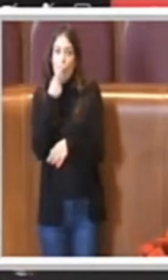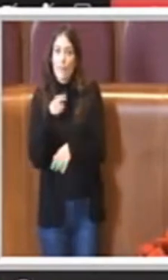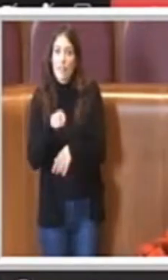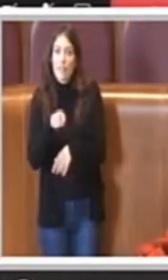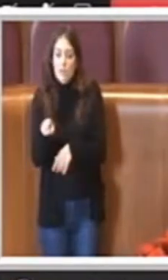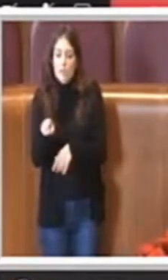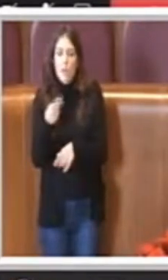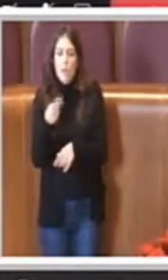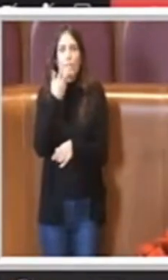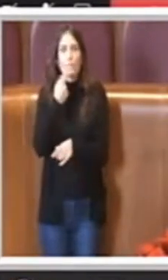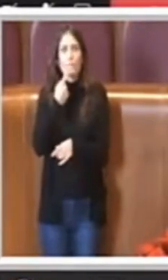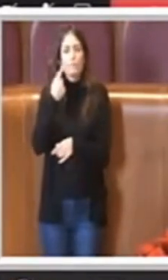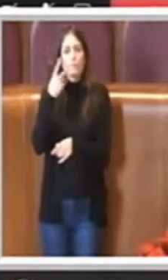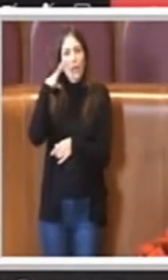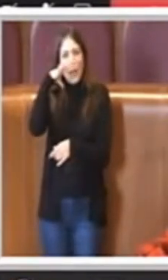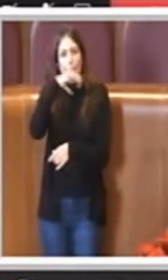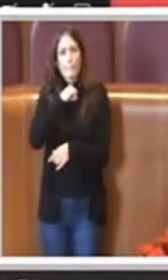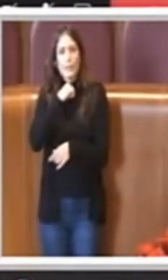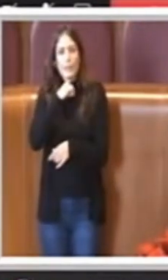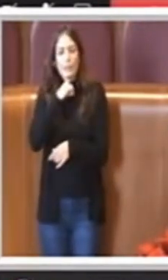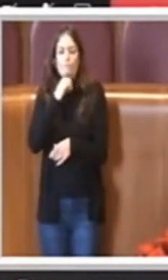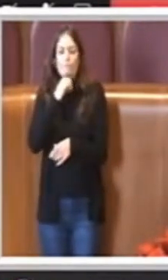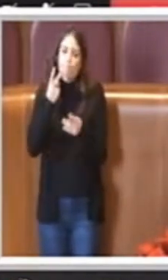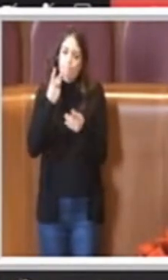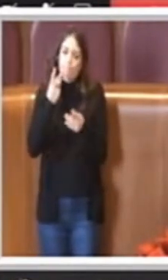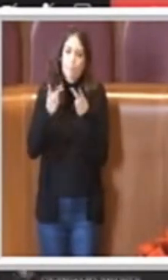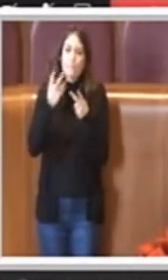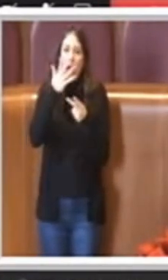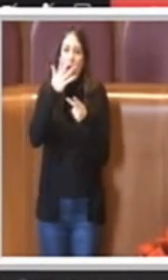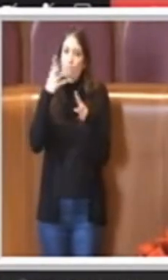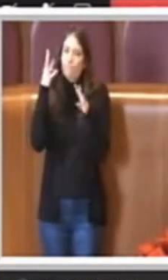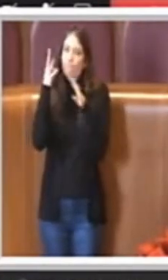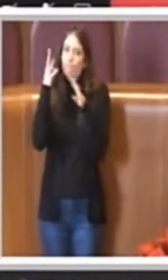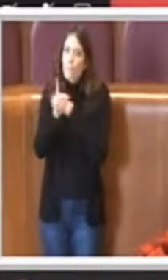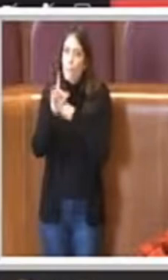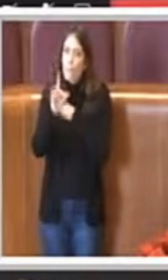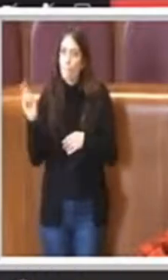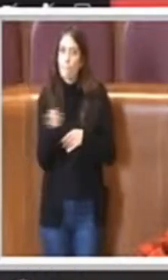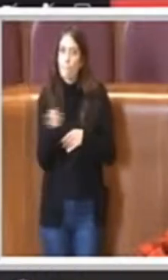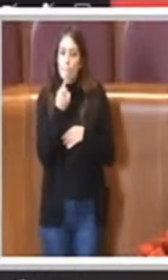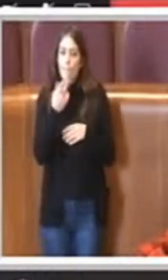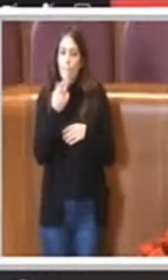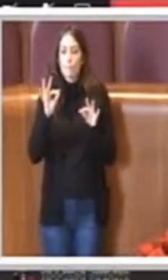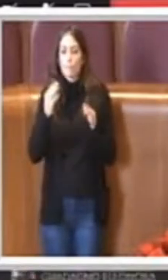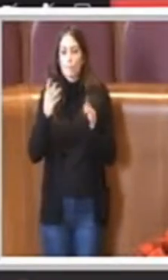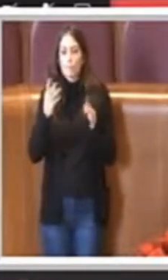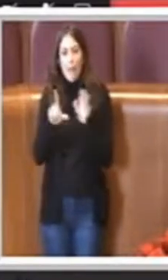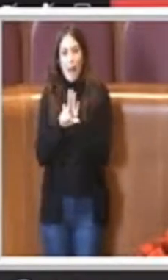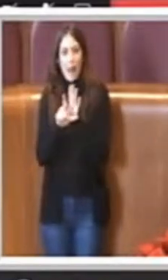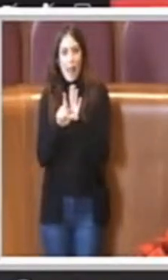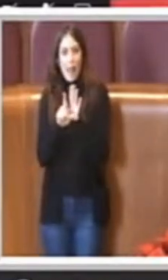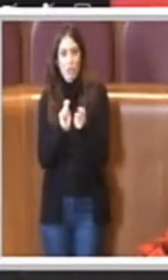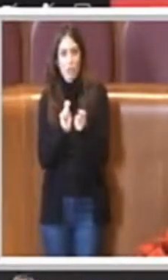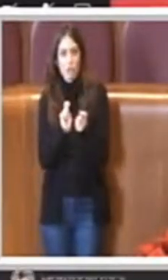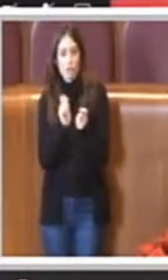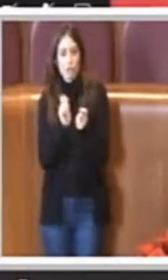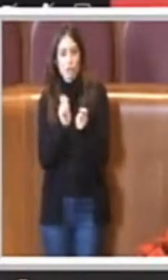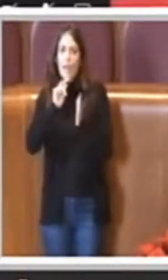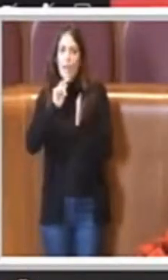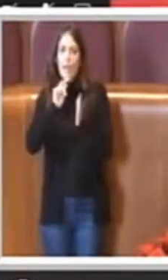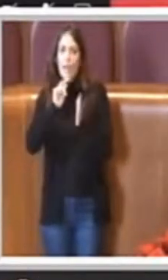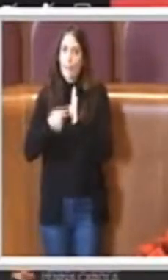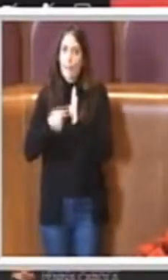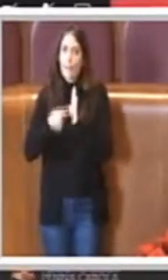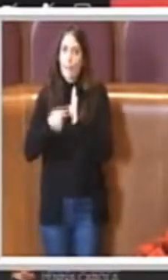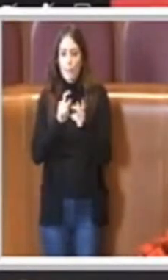meglio, per comprendere meglio la conversione in legge o meglio l'emendamento che nella